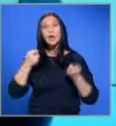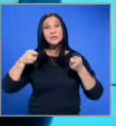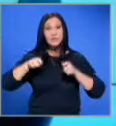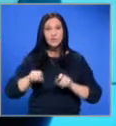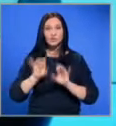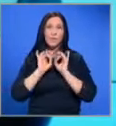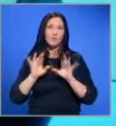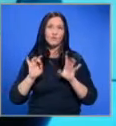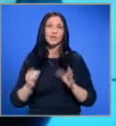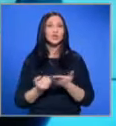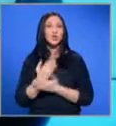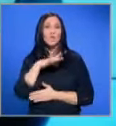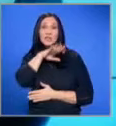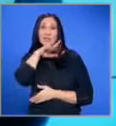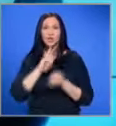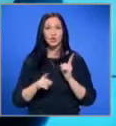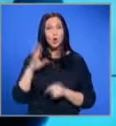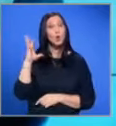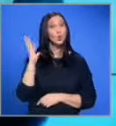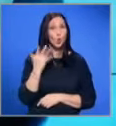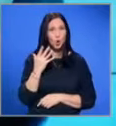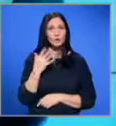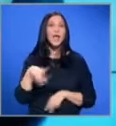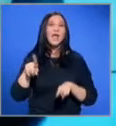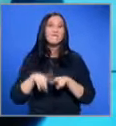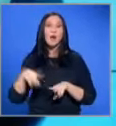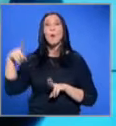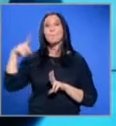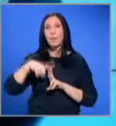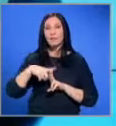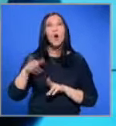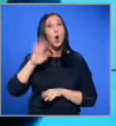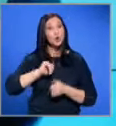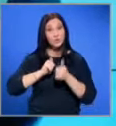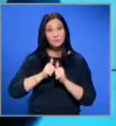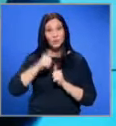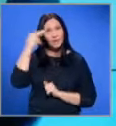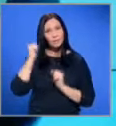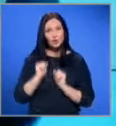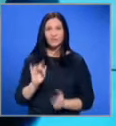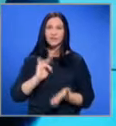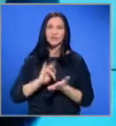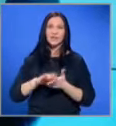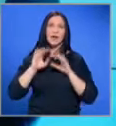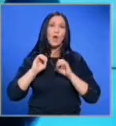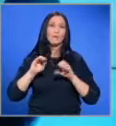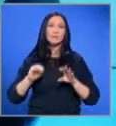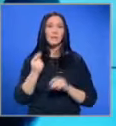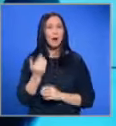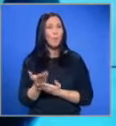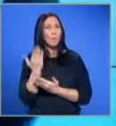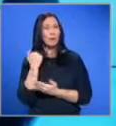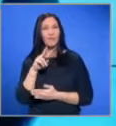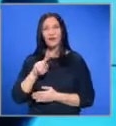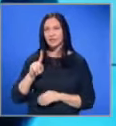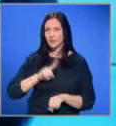Завършваме с новината, че новият старши треньор на Лодогорец е Ивайло Петев. А още спортни теми очаквайте в централната ни емисия малко